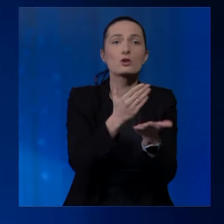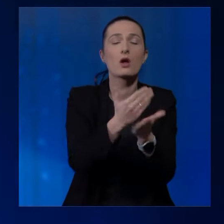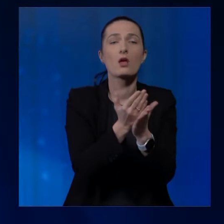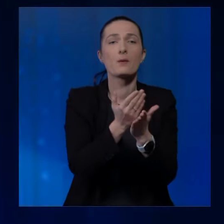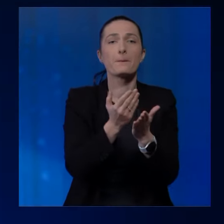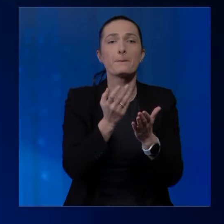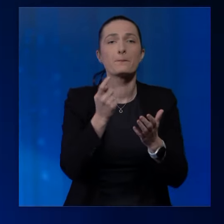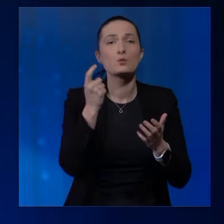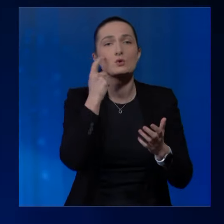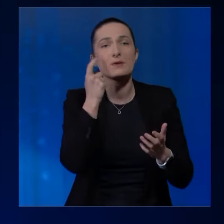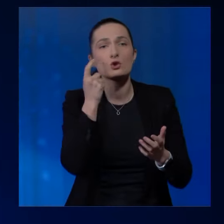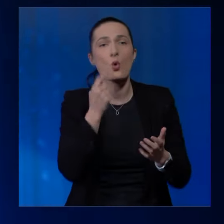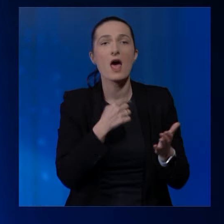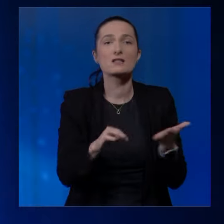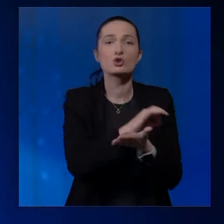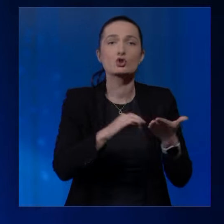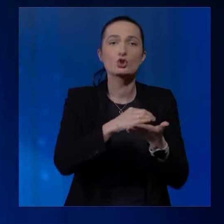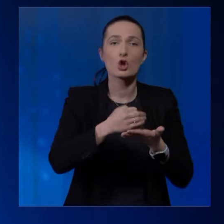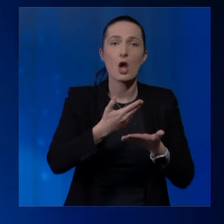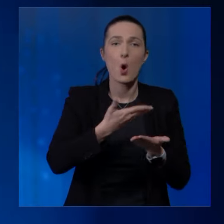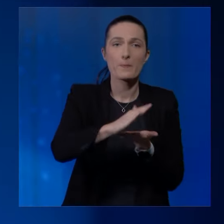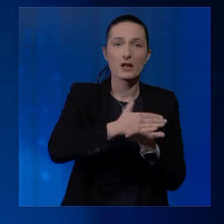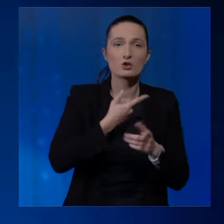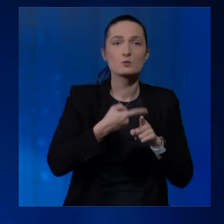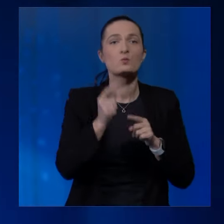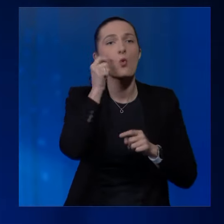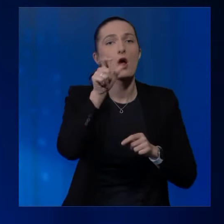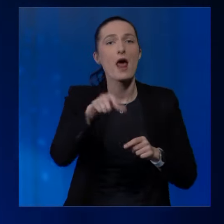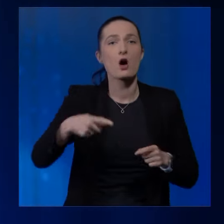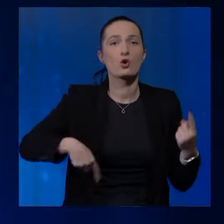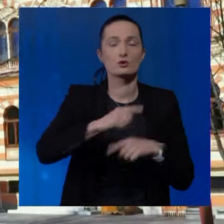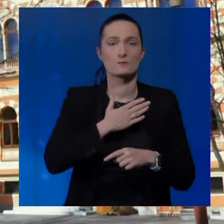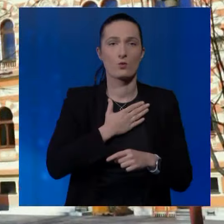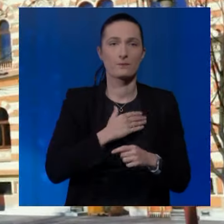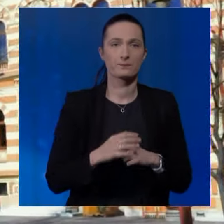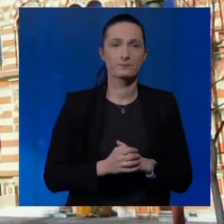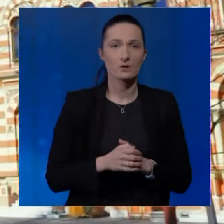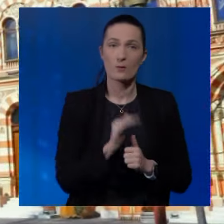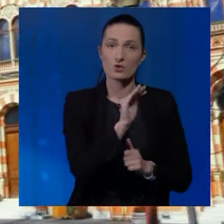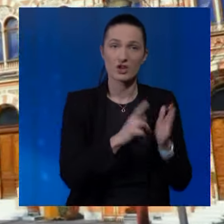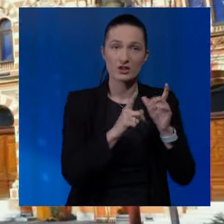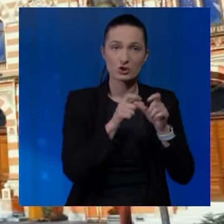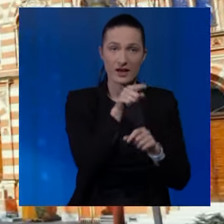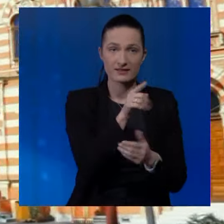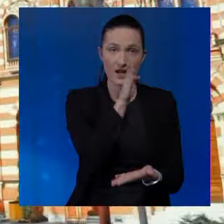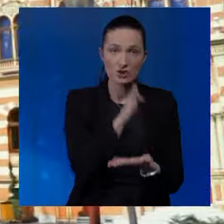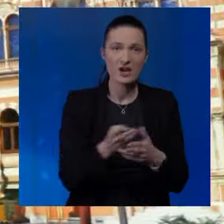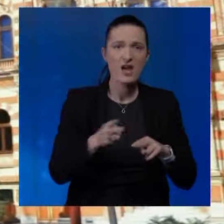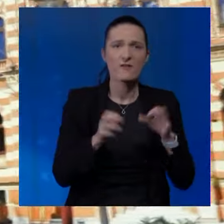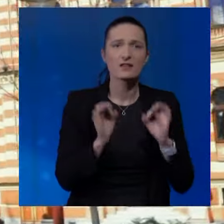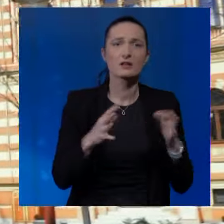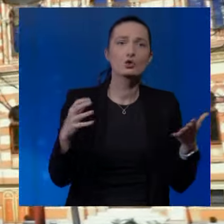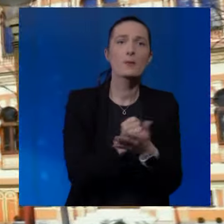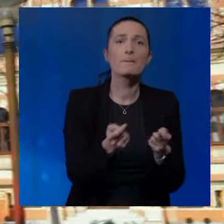podjele u smislu glasačkog predjenja uz isprav svog naroda. Poručuje Nišić da bi na taj način